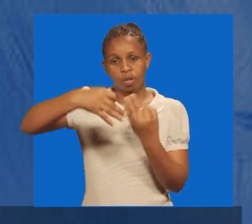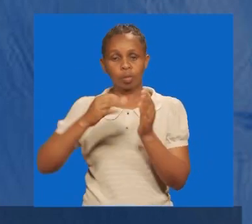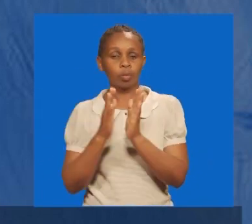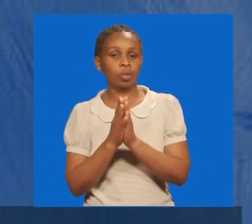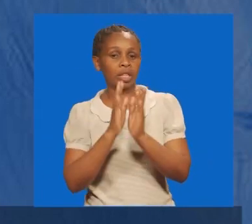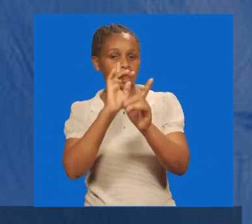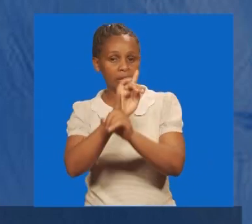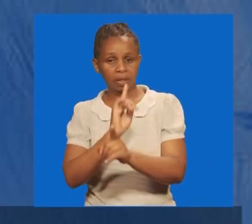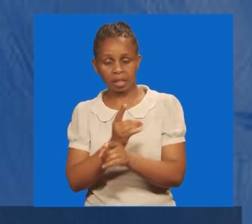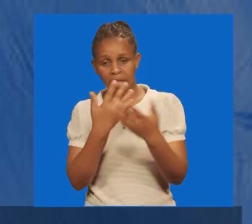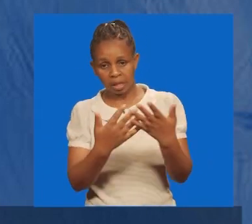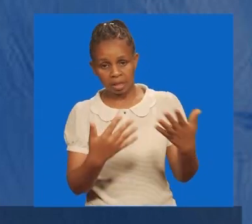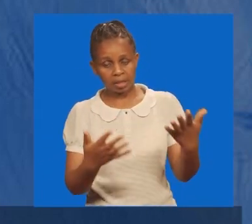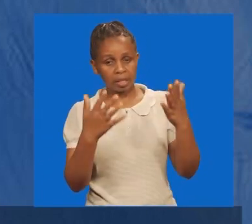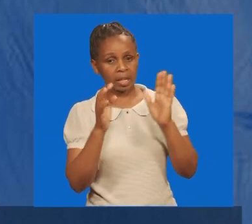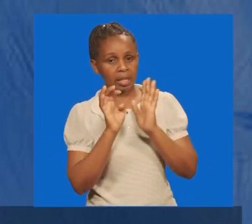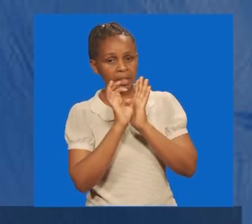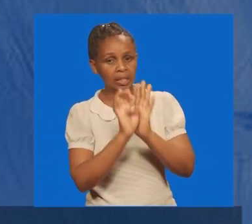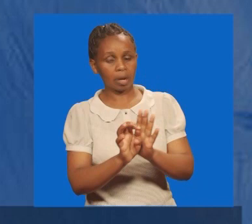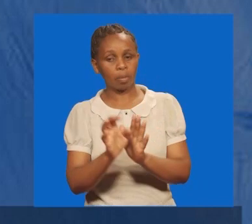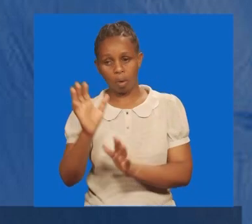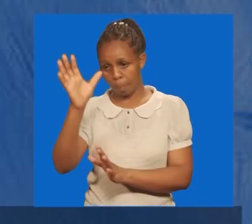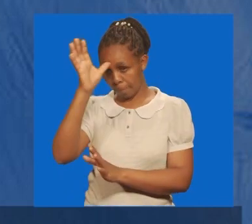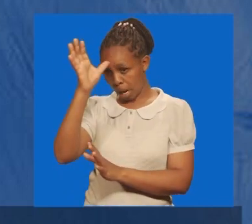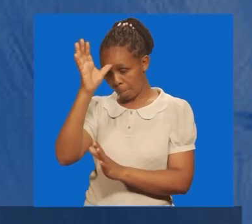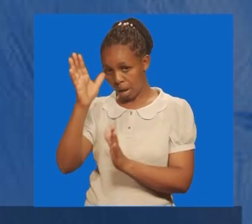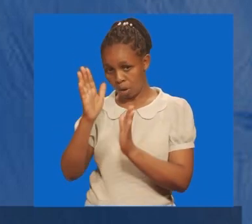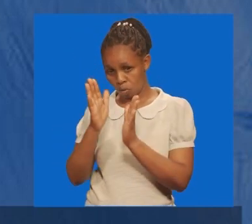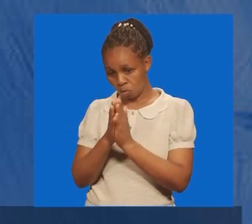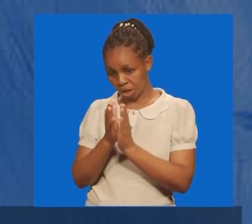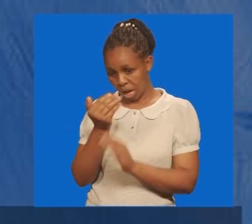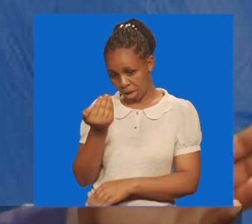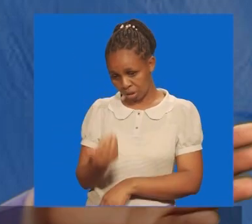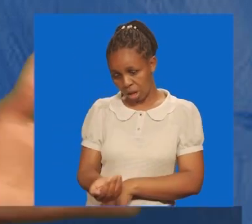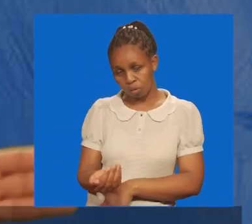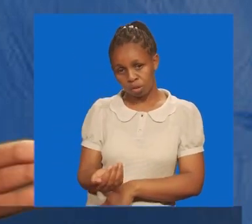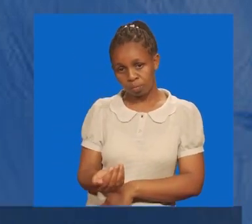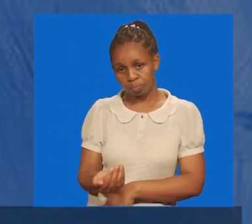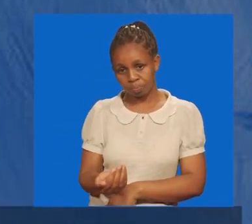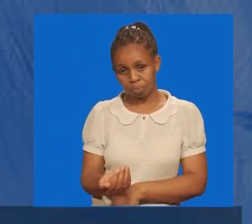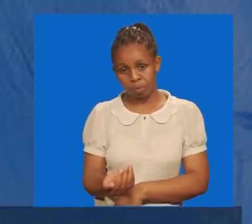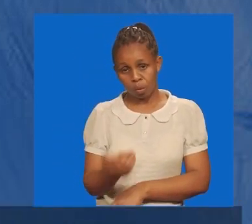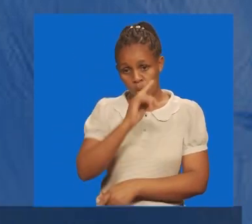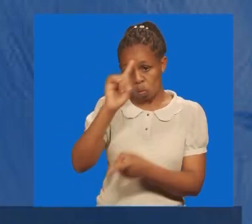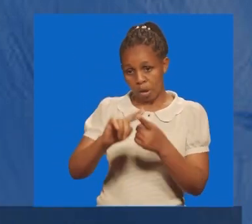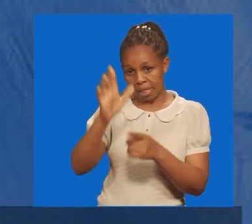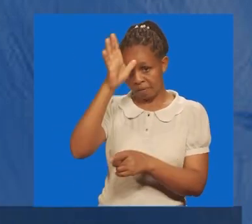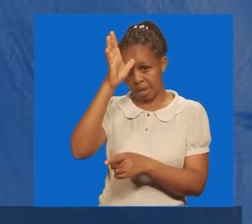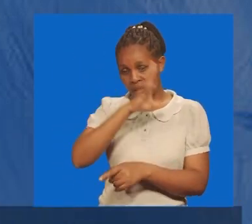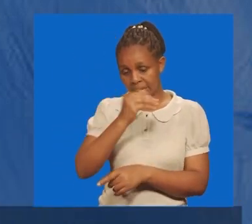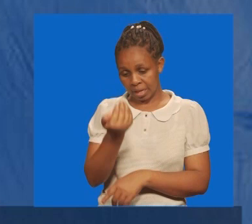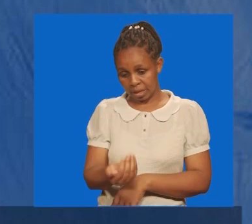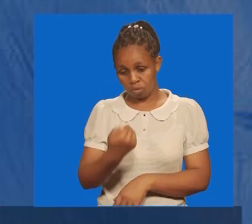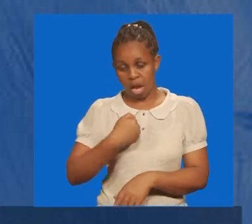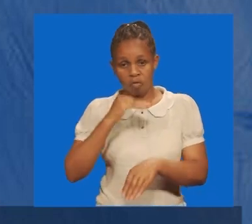fulani maana, ni kama mbaba na mtoto. Na mbaba na mtoto wakiwa na ushirika muema,